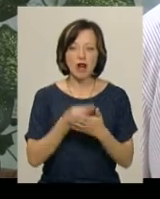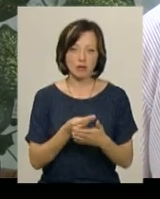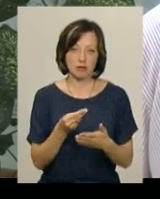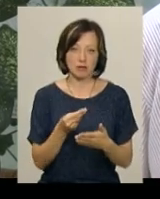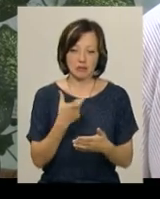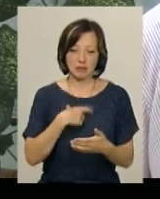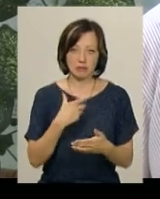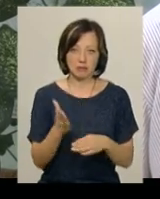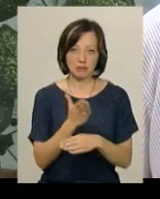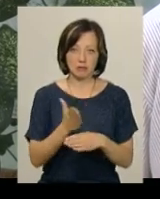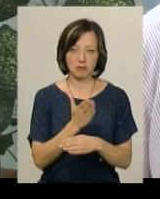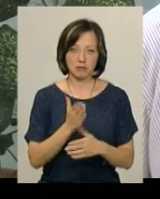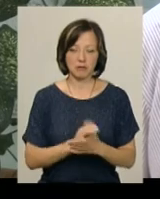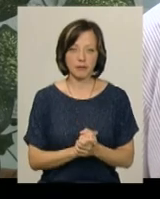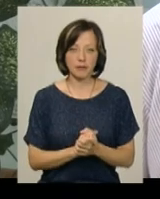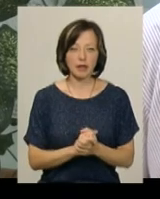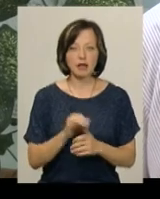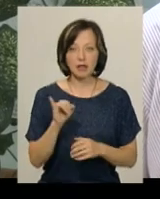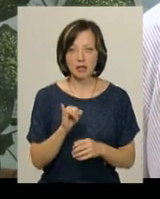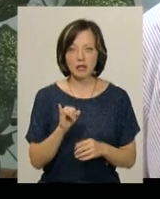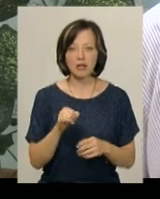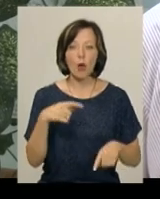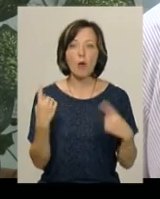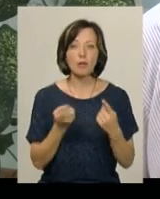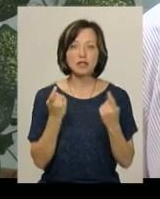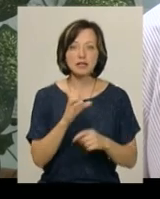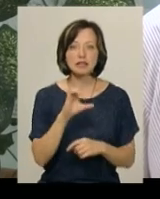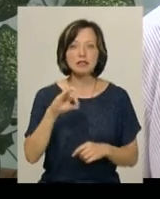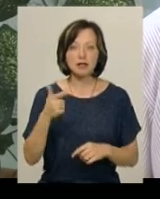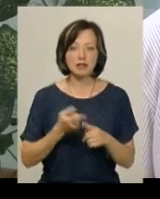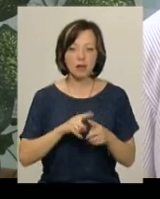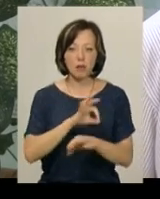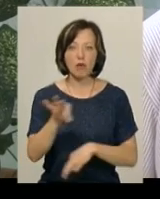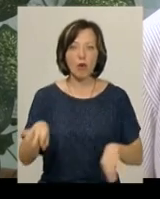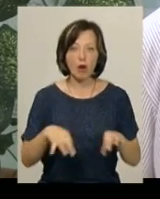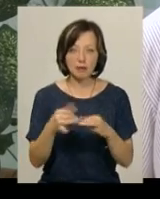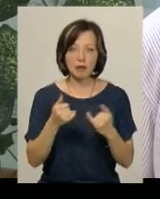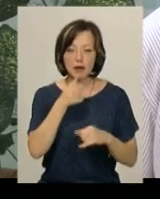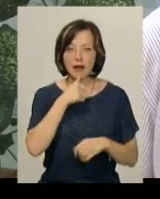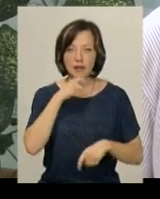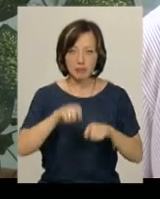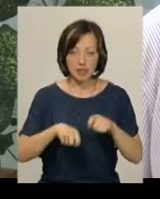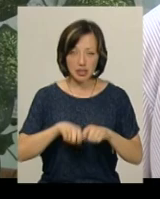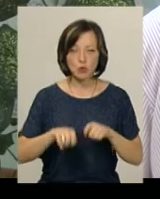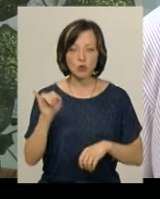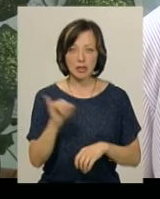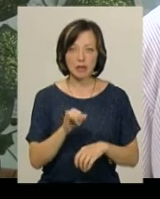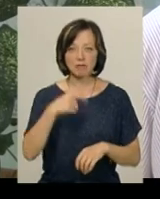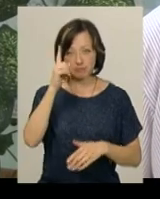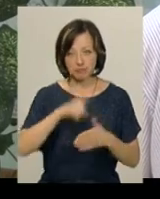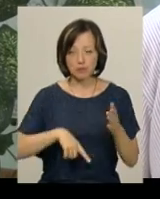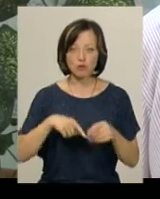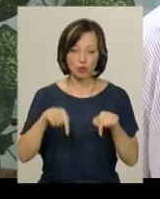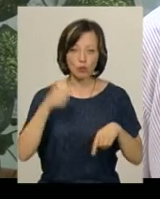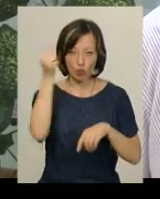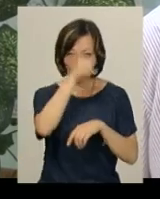виробництва із звичайної солі. На сьогодні даний проєкт проходить експертизу і ми сподіваємося, що